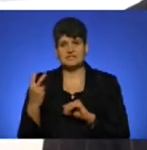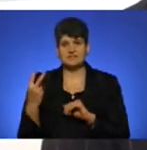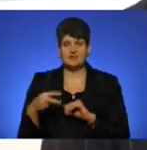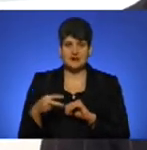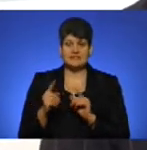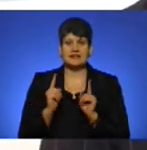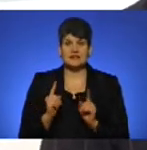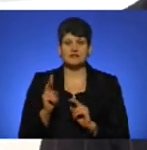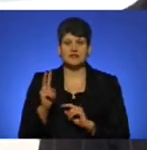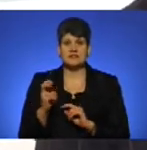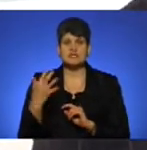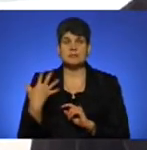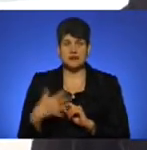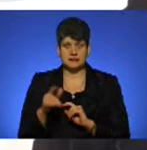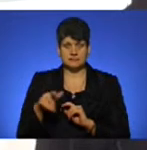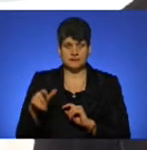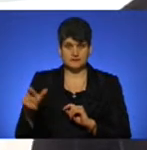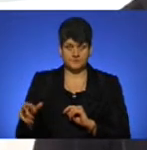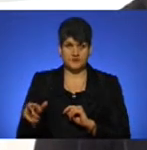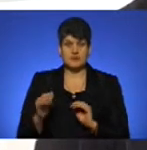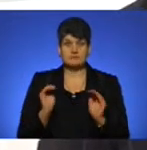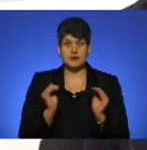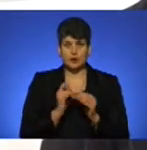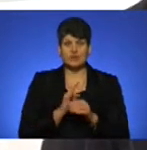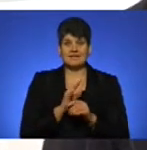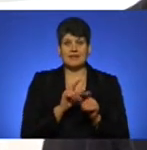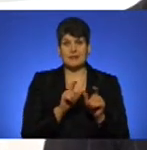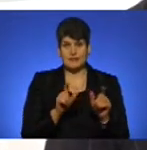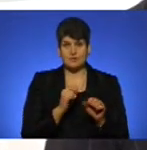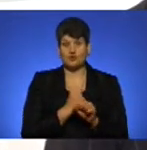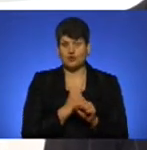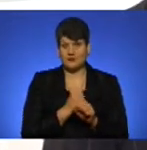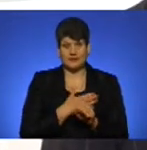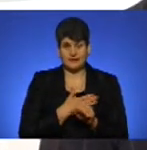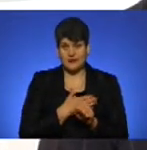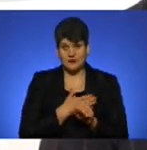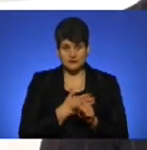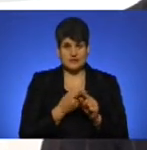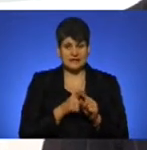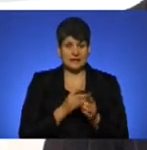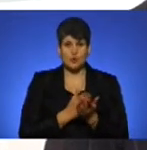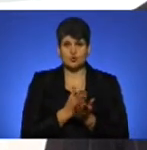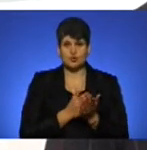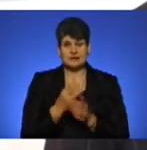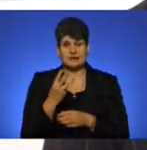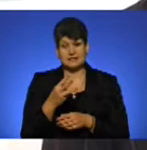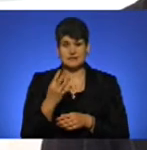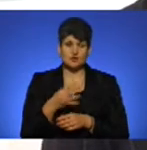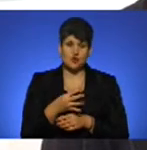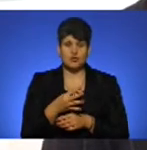250 пасажирів. Тому з малого терміналу це робити нашого, який обслуговує 30-40